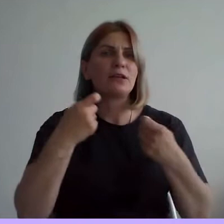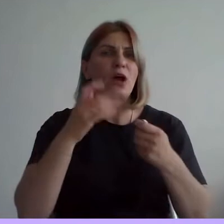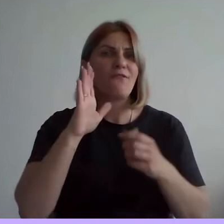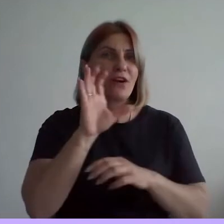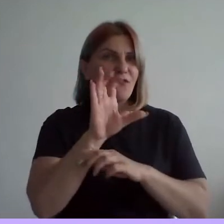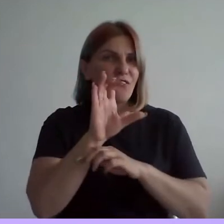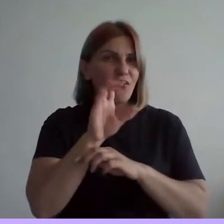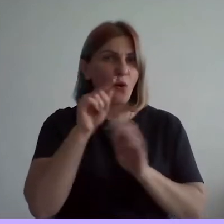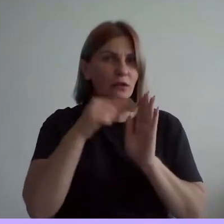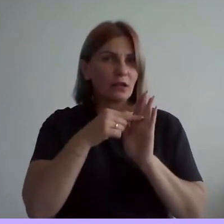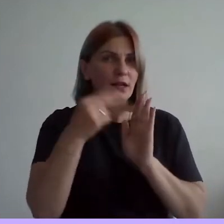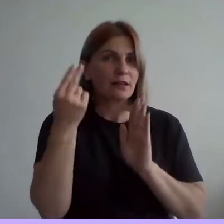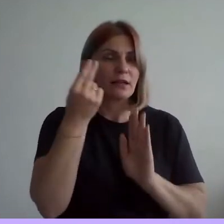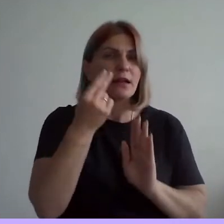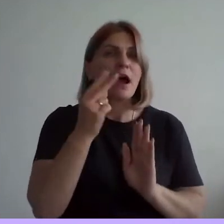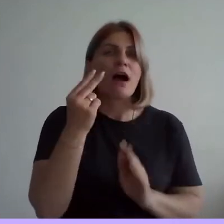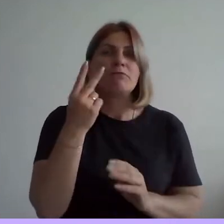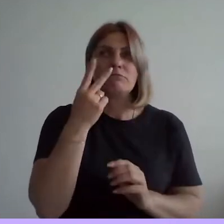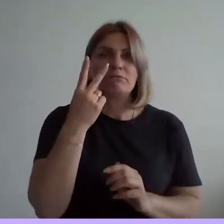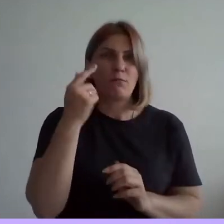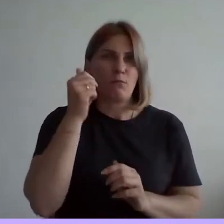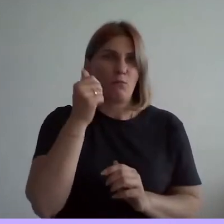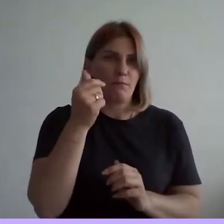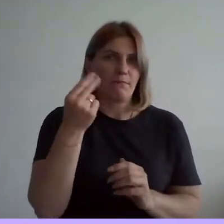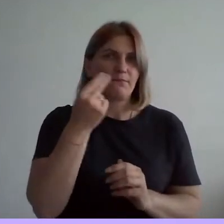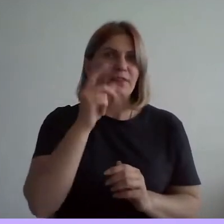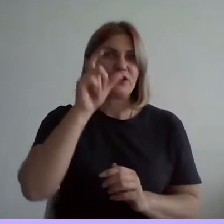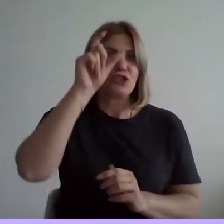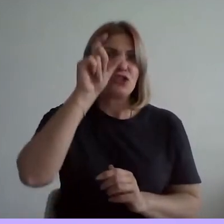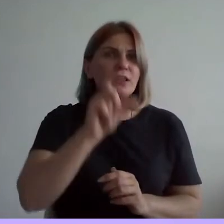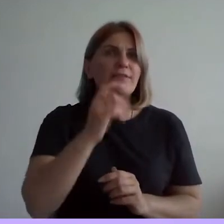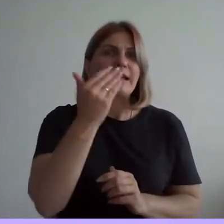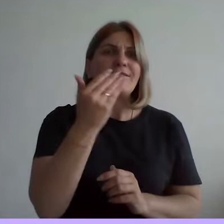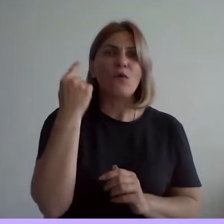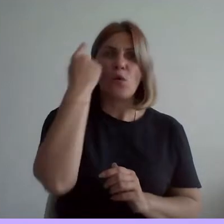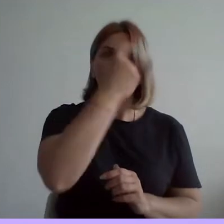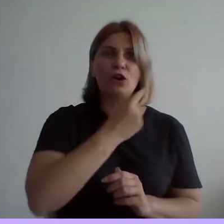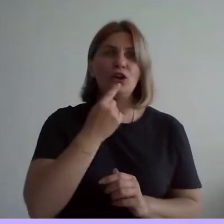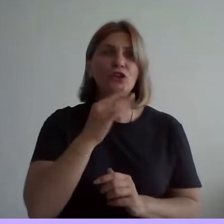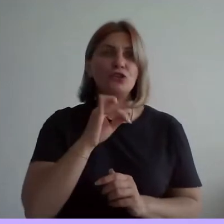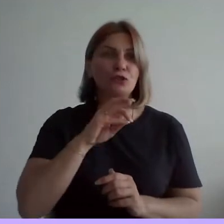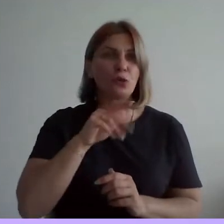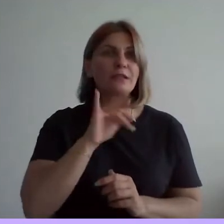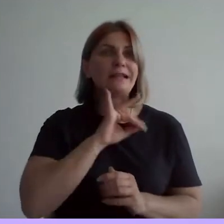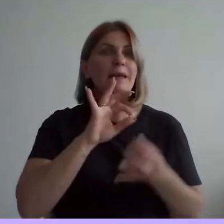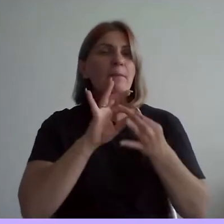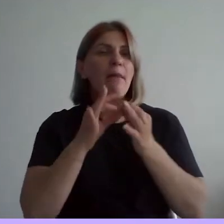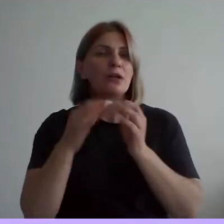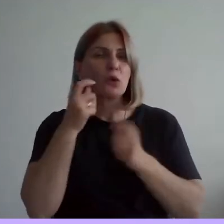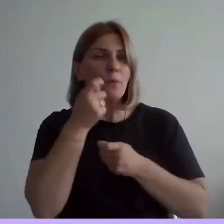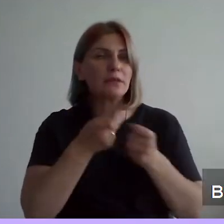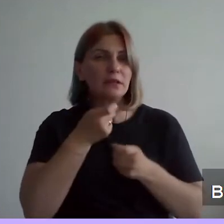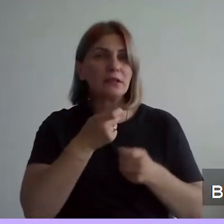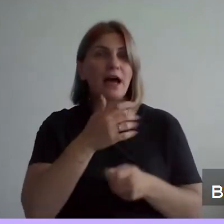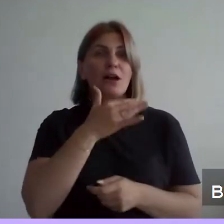снимке портрет, в портрете фотографическом человека, его личность и всякие подробные детали. Многие художники